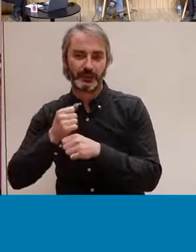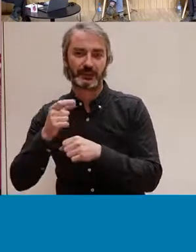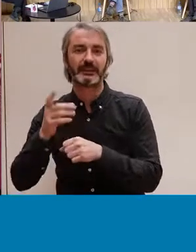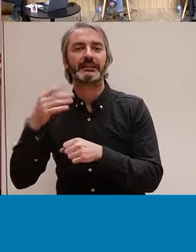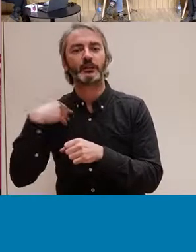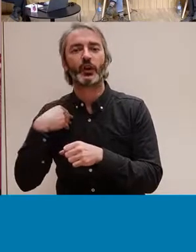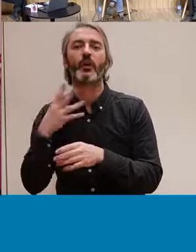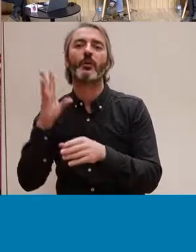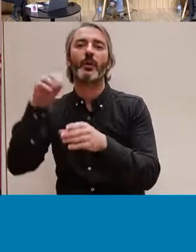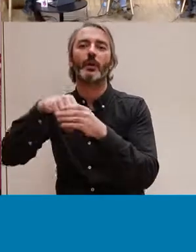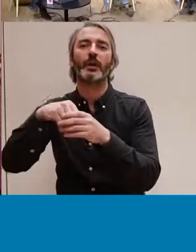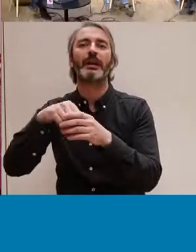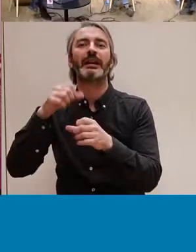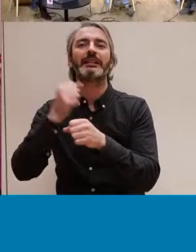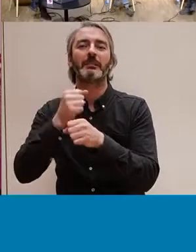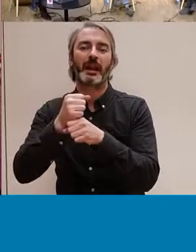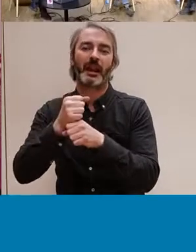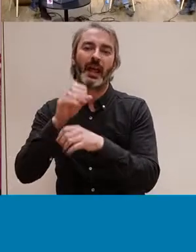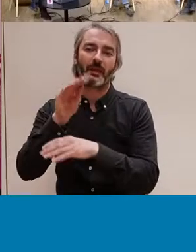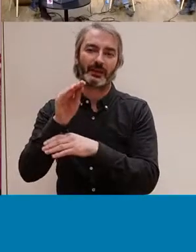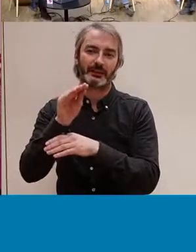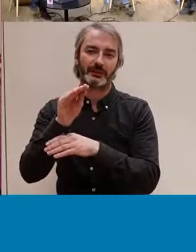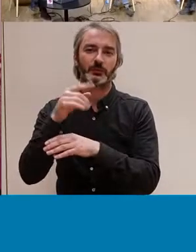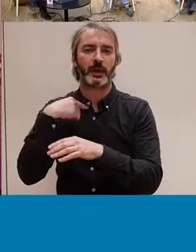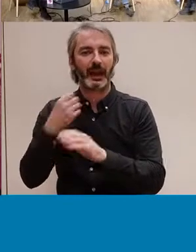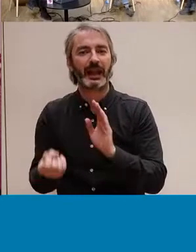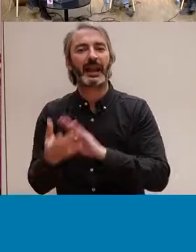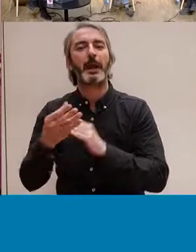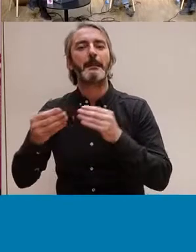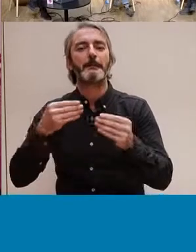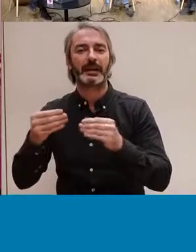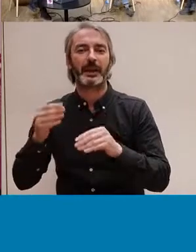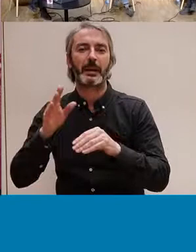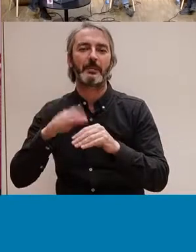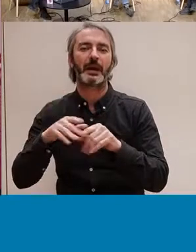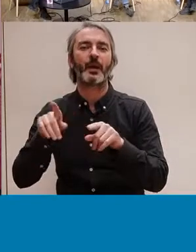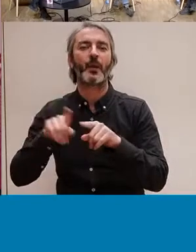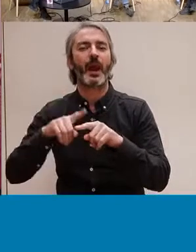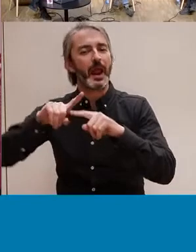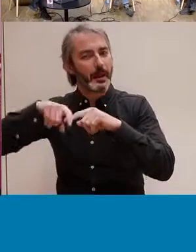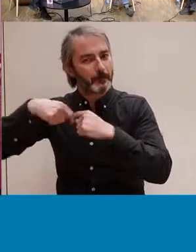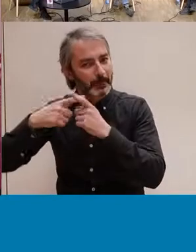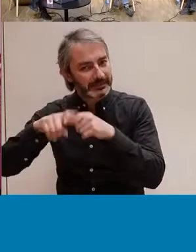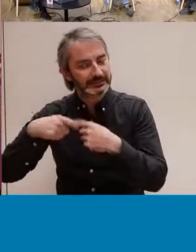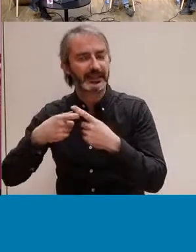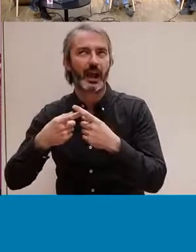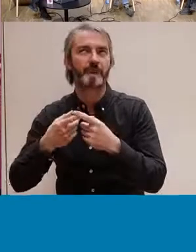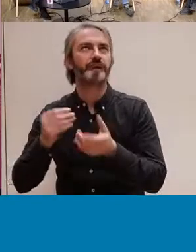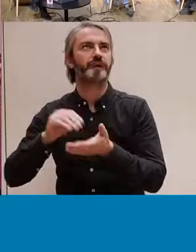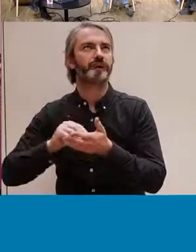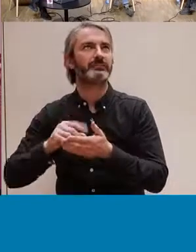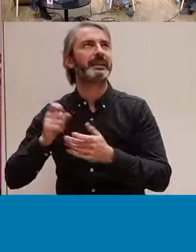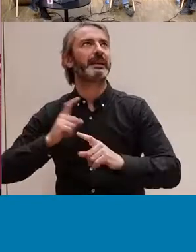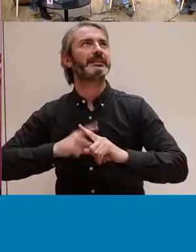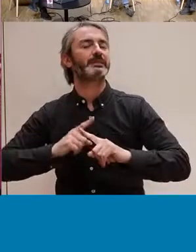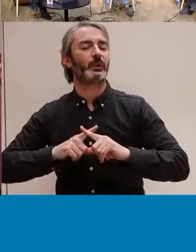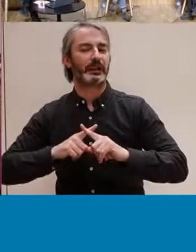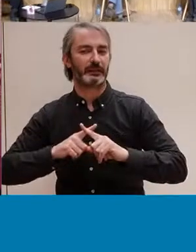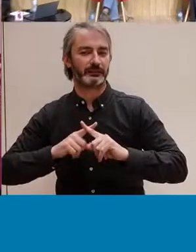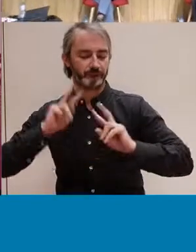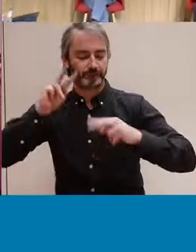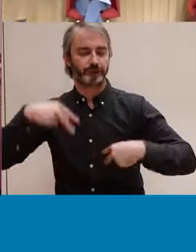intervencions educatives, és poder generar materials que facilitin repensar la sexualitat i repensar